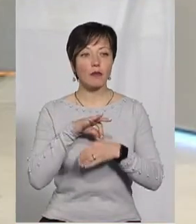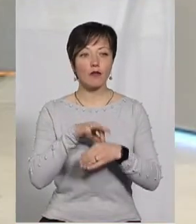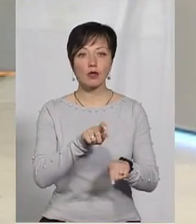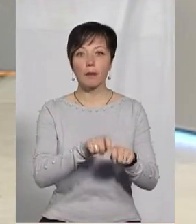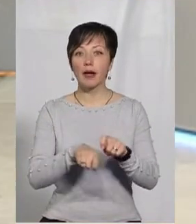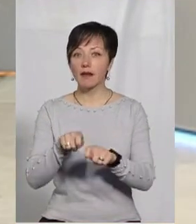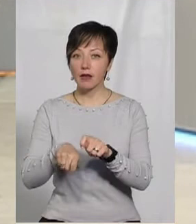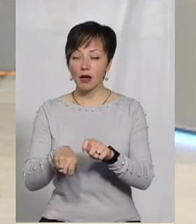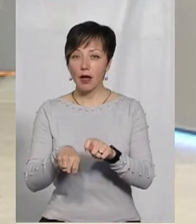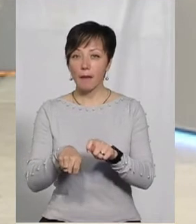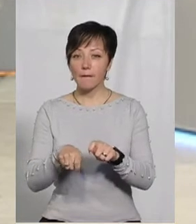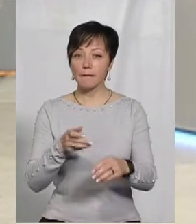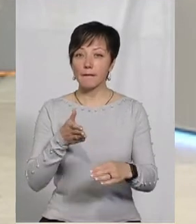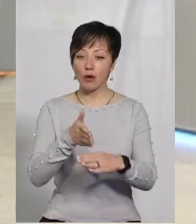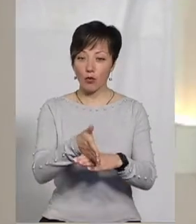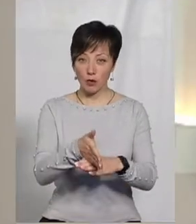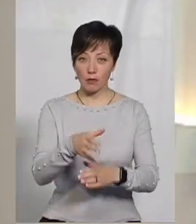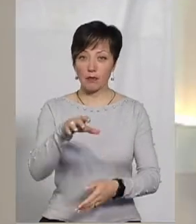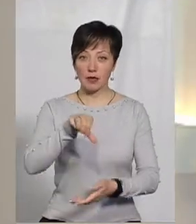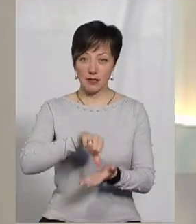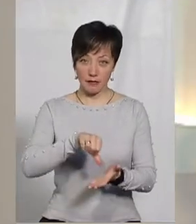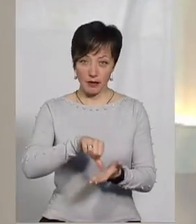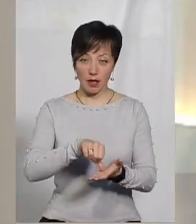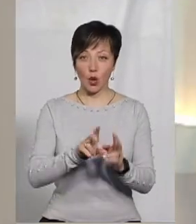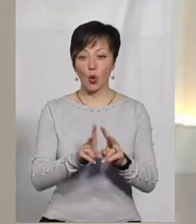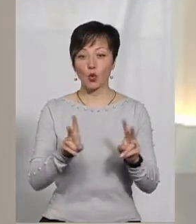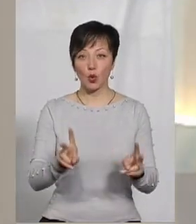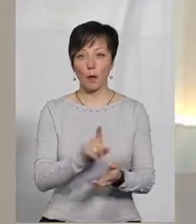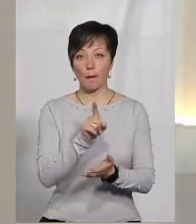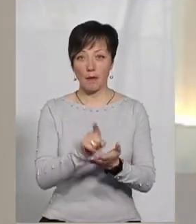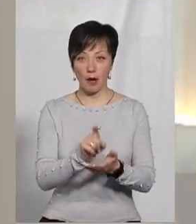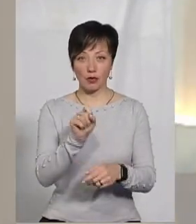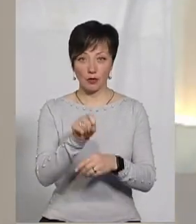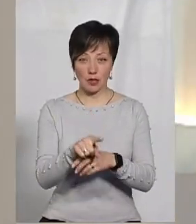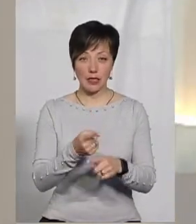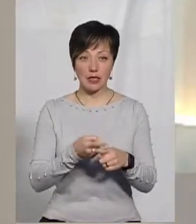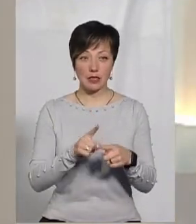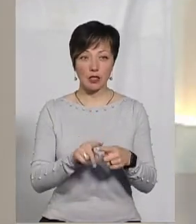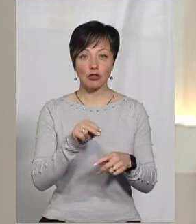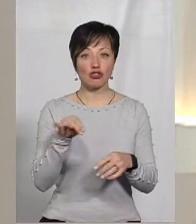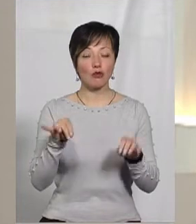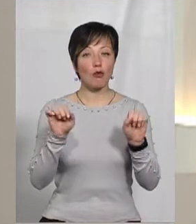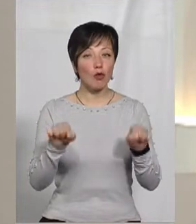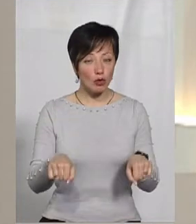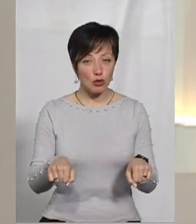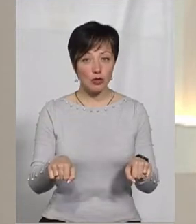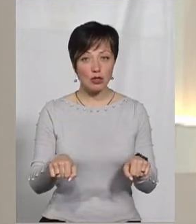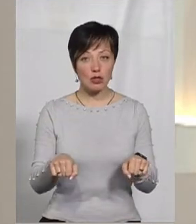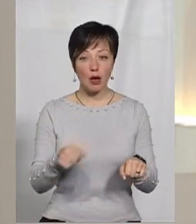перевірки, приходять представники, хто там уповноважений на це, чи можна